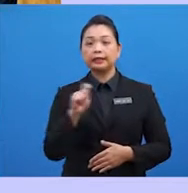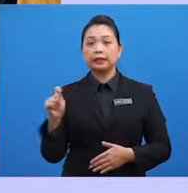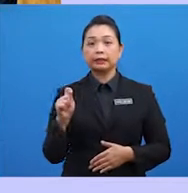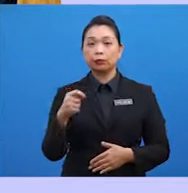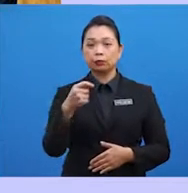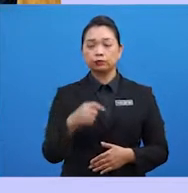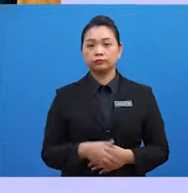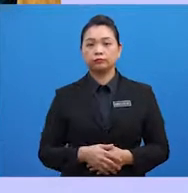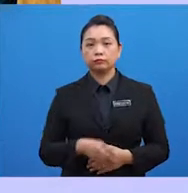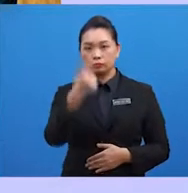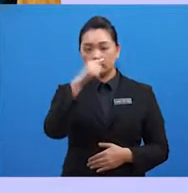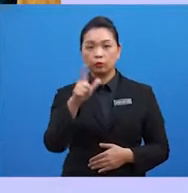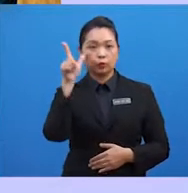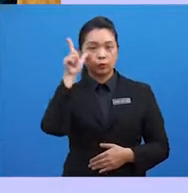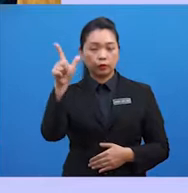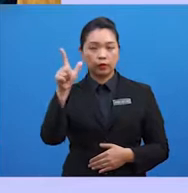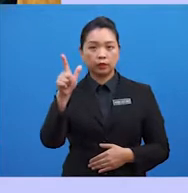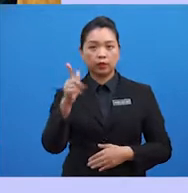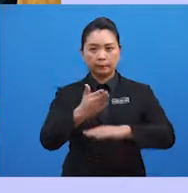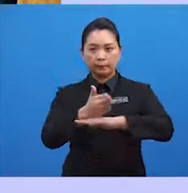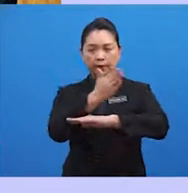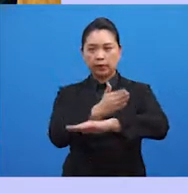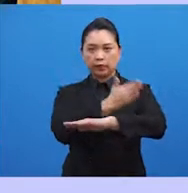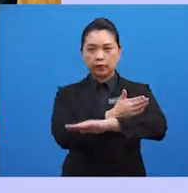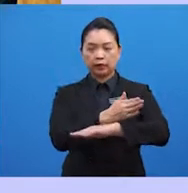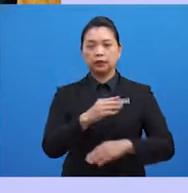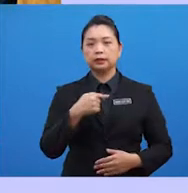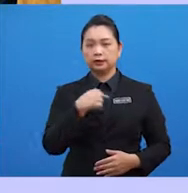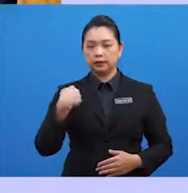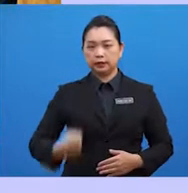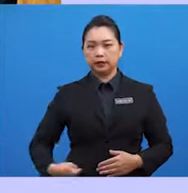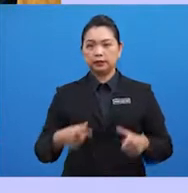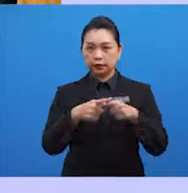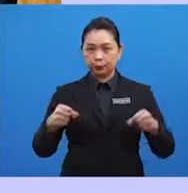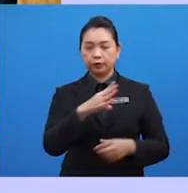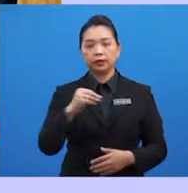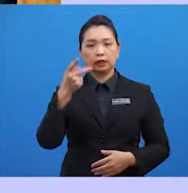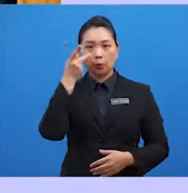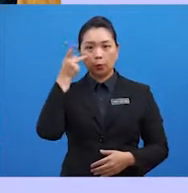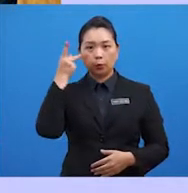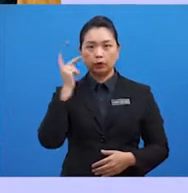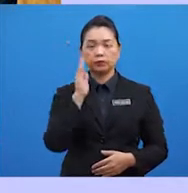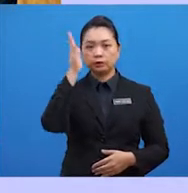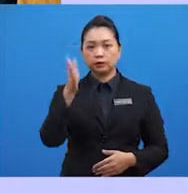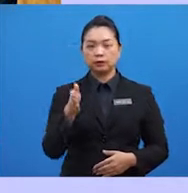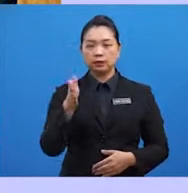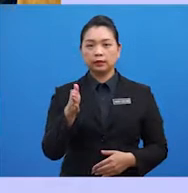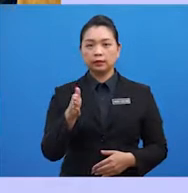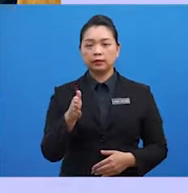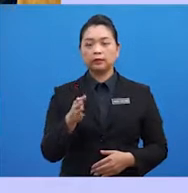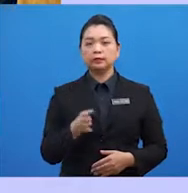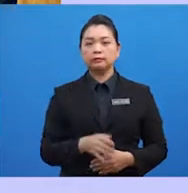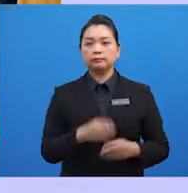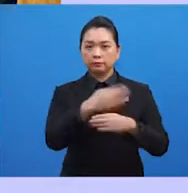penglibatan negara anggota ASEAN, China, Jepun dan Korea yang akhirnya